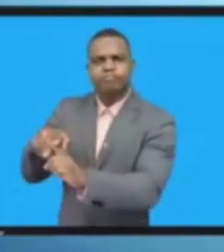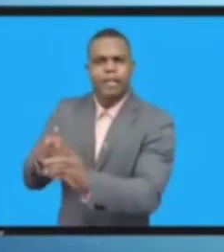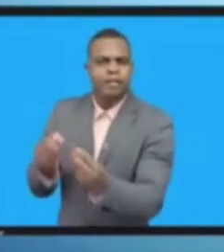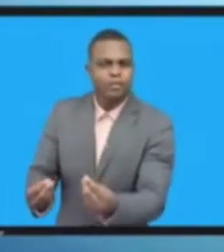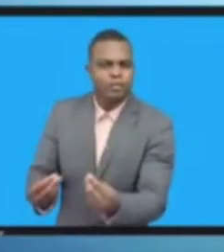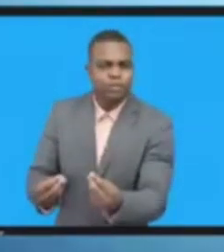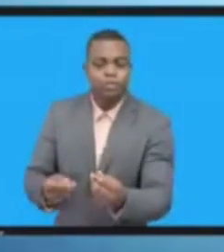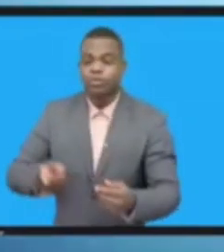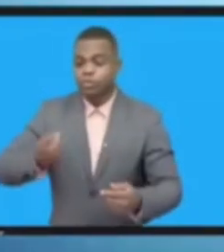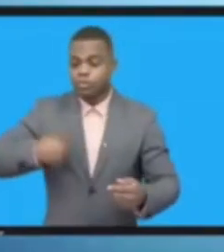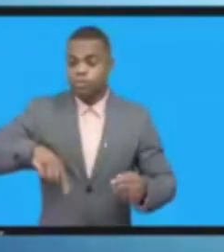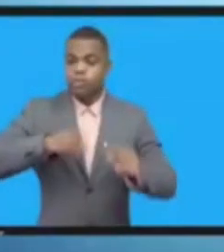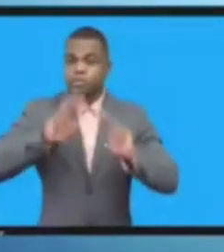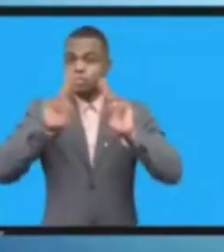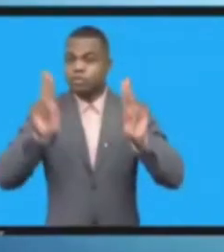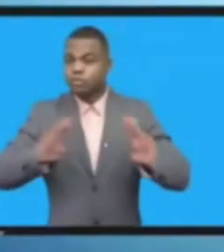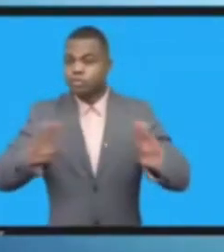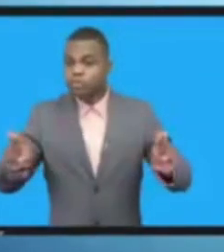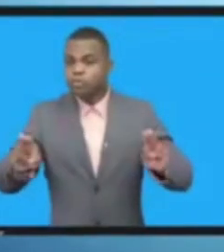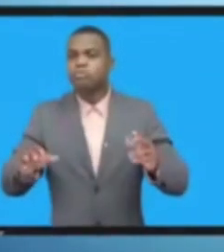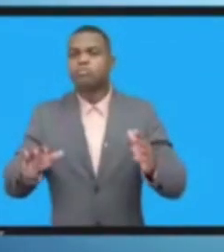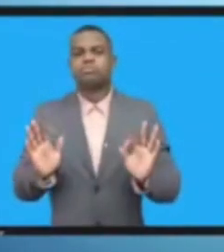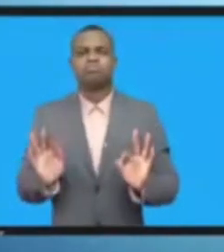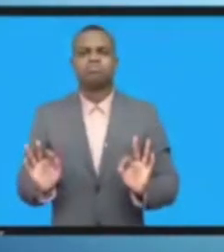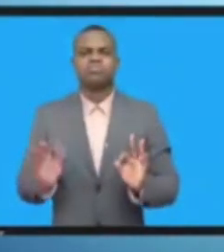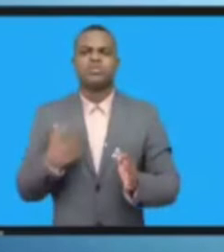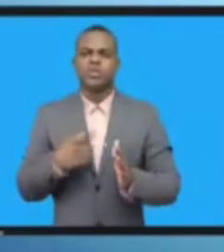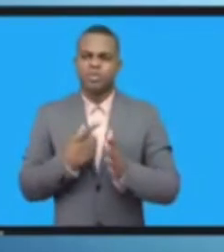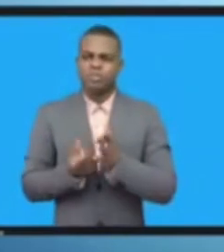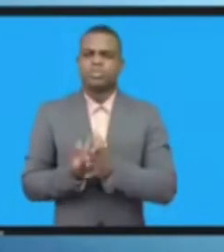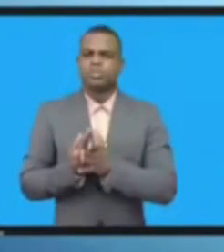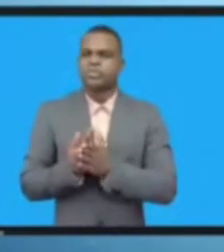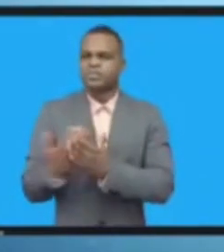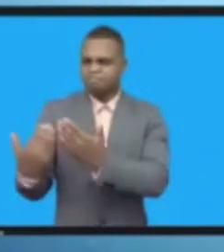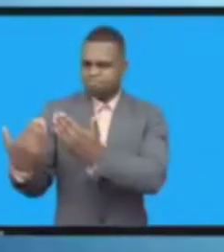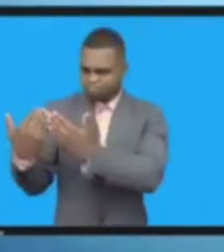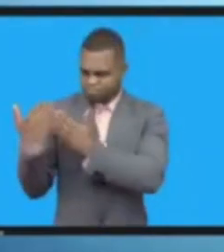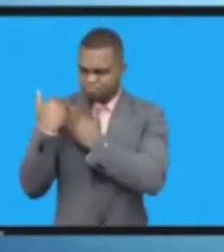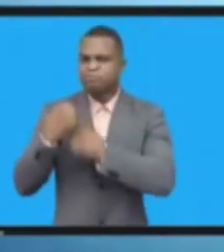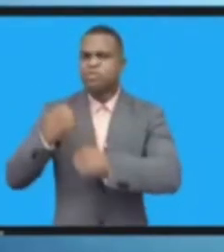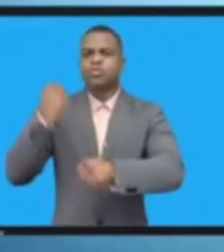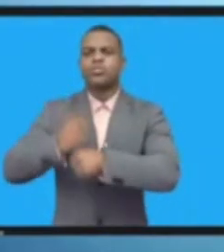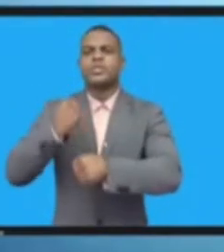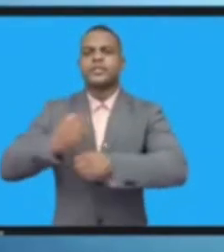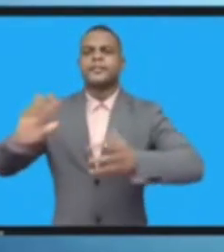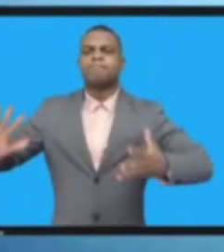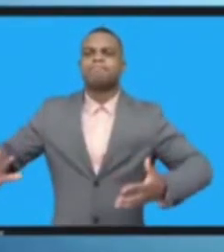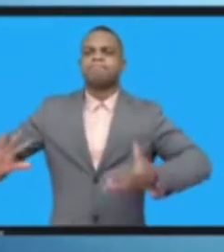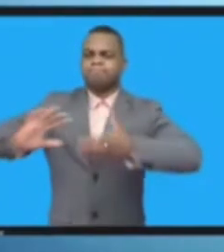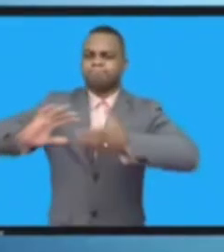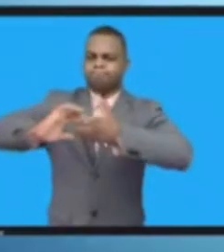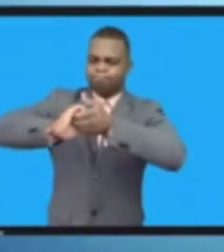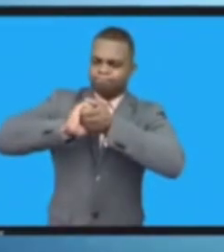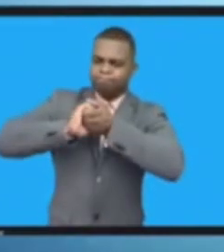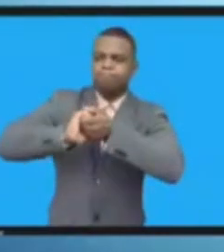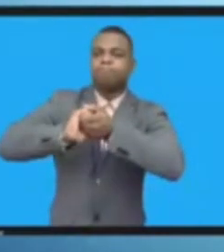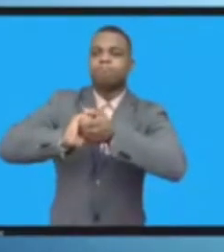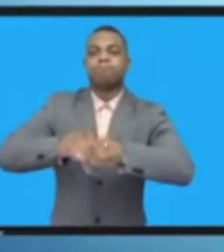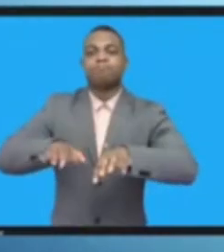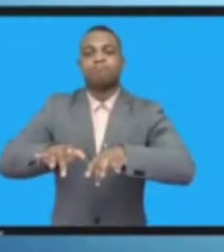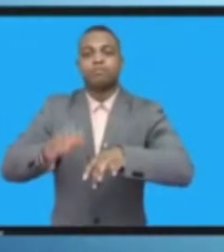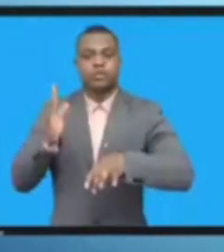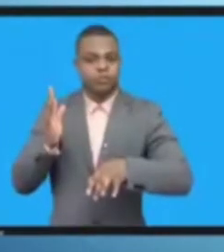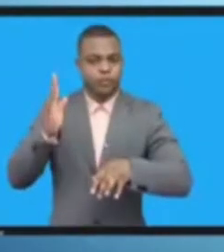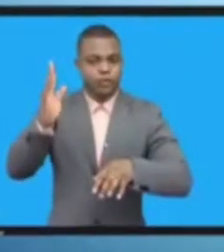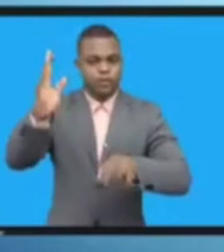الرقمي وأن نستطيع أن نصل إلى الإنترنت بصورة سريعة وبأسعار معقولة ويجب أن